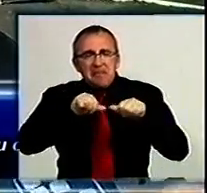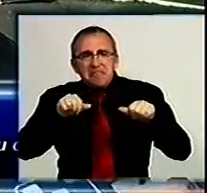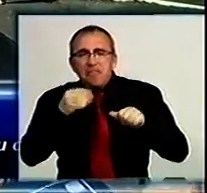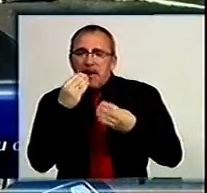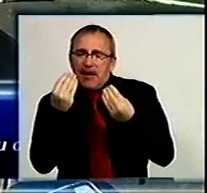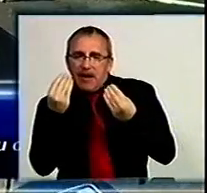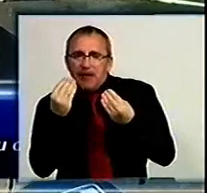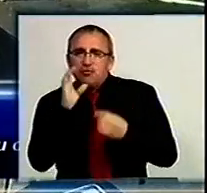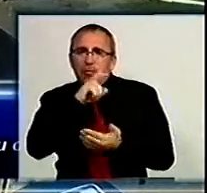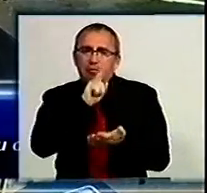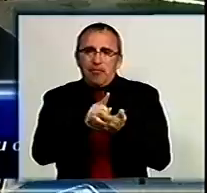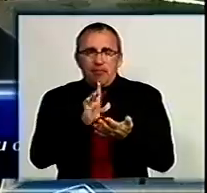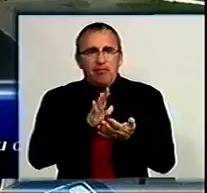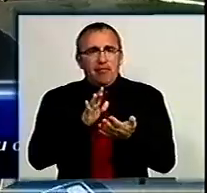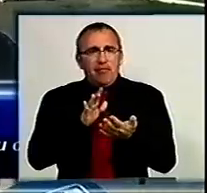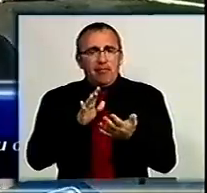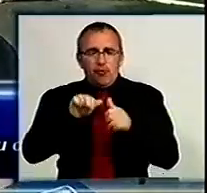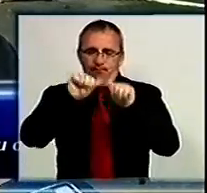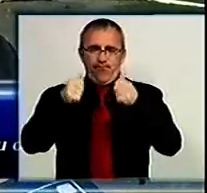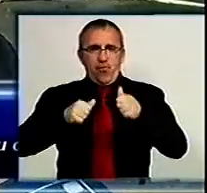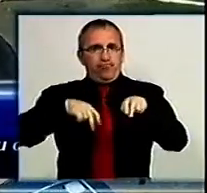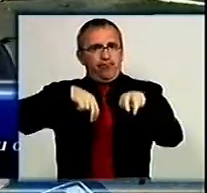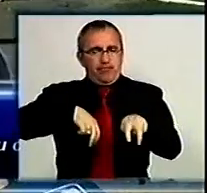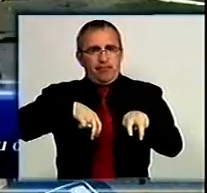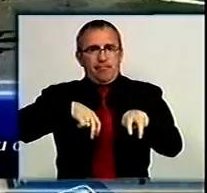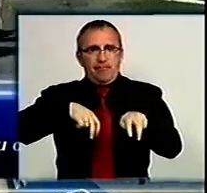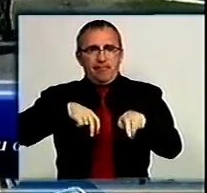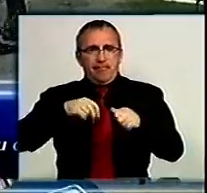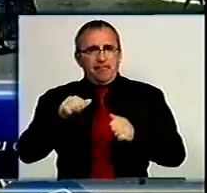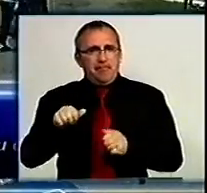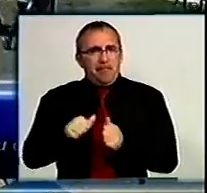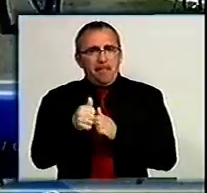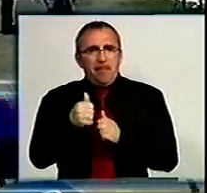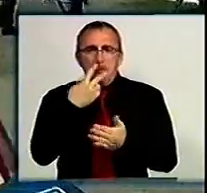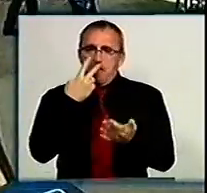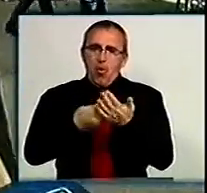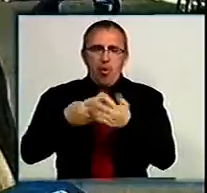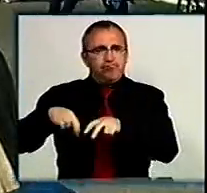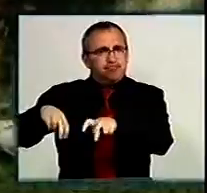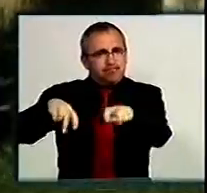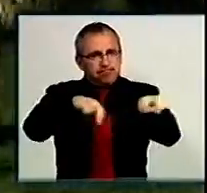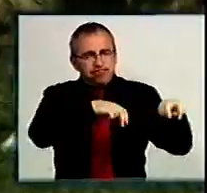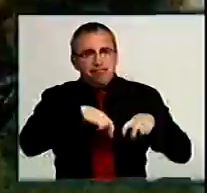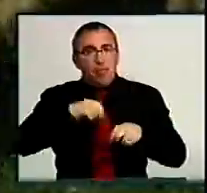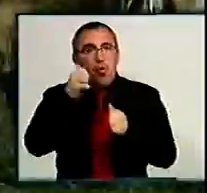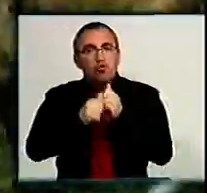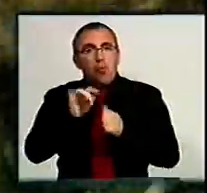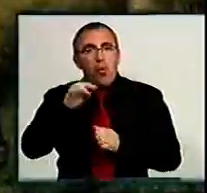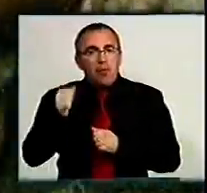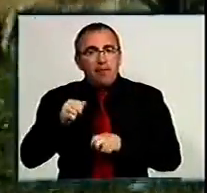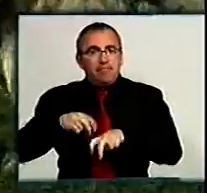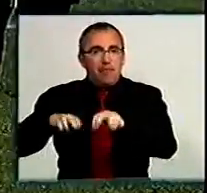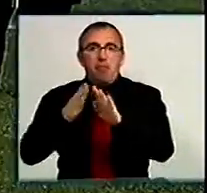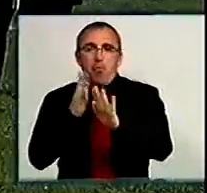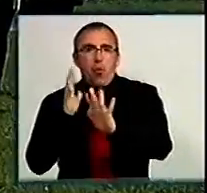Тобто собака має мати безпрекословне створення, пріоритети у показі собачки. Кожна порода виходить в ринг